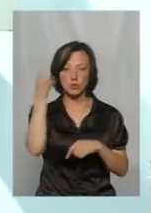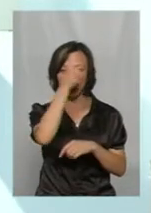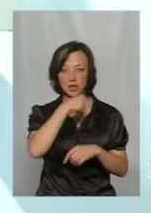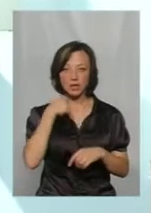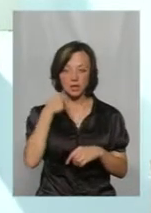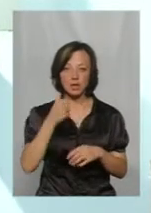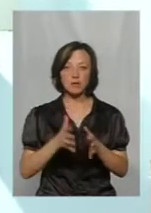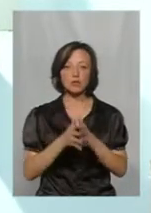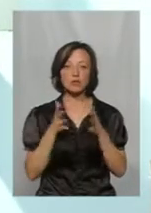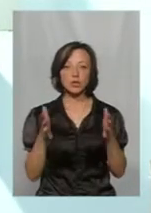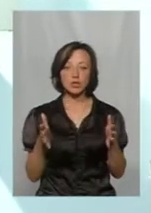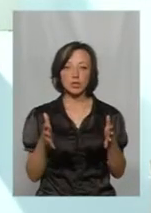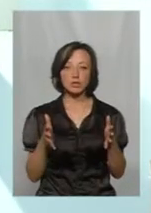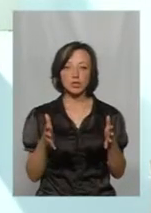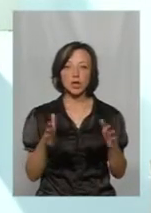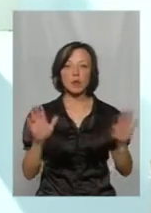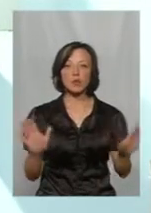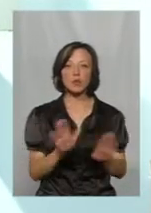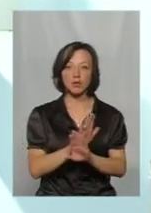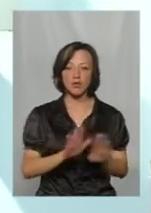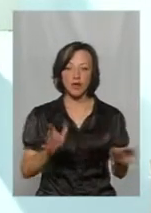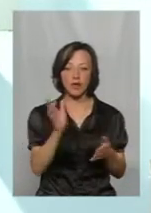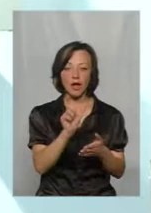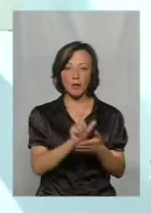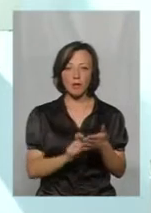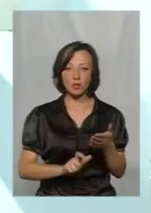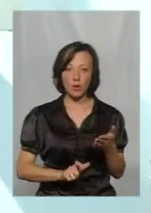більш проспівати, репертуар,